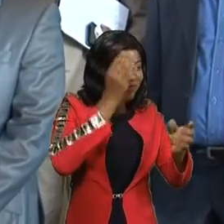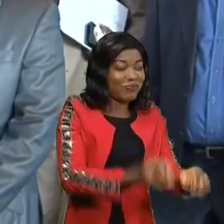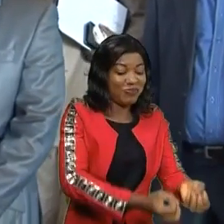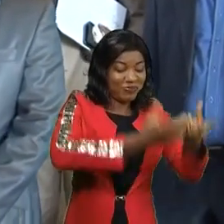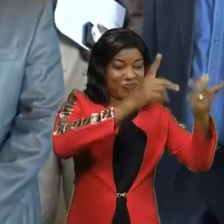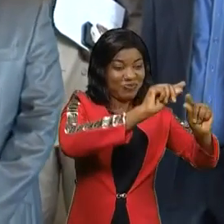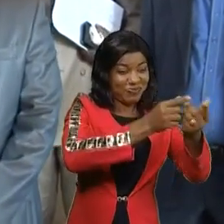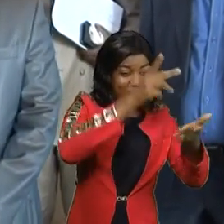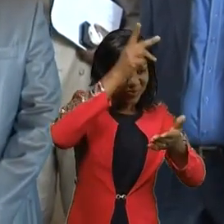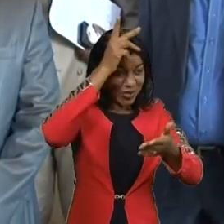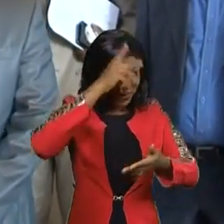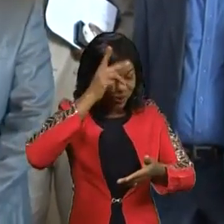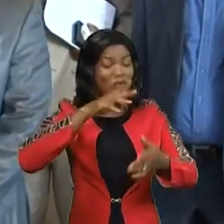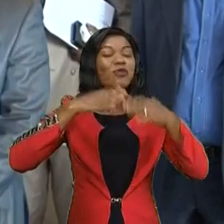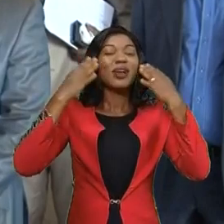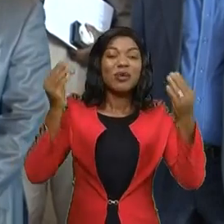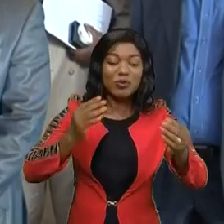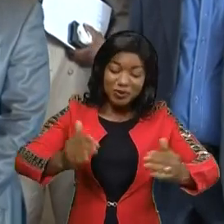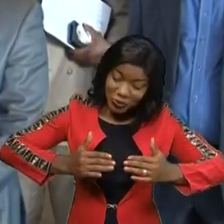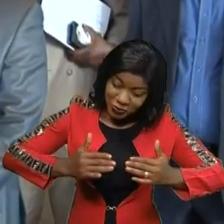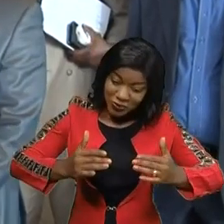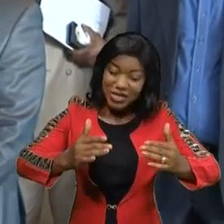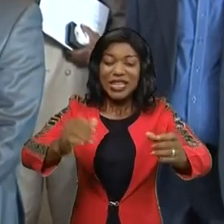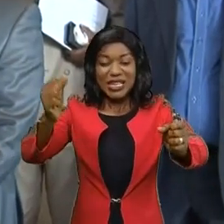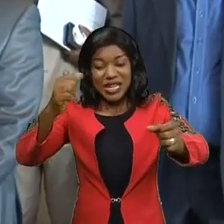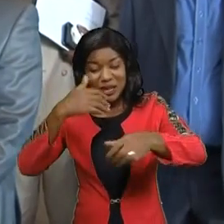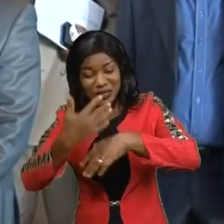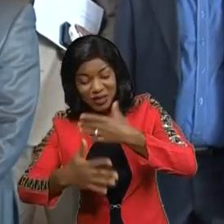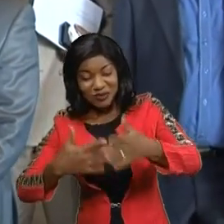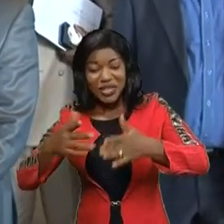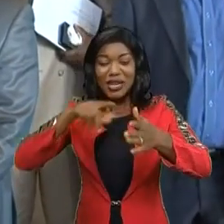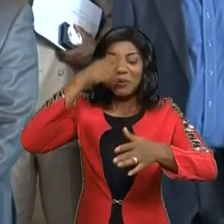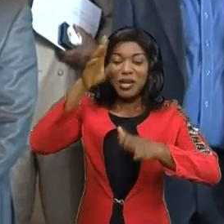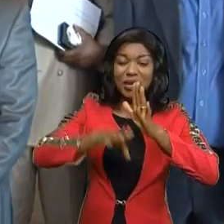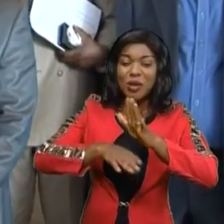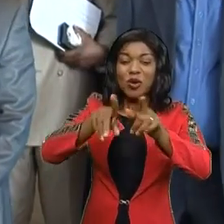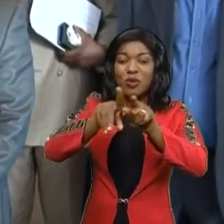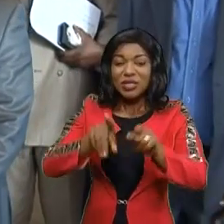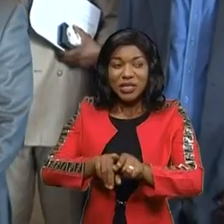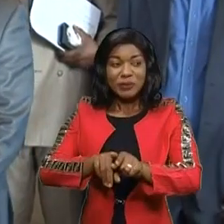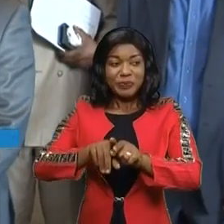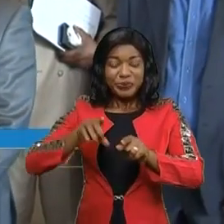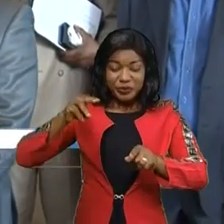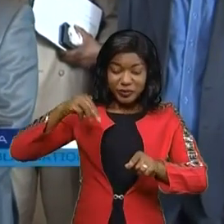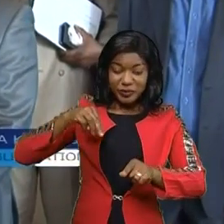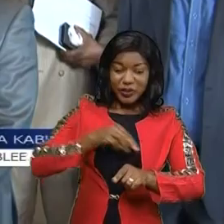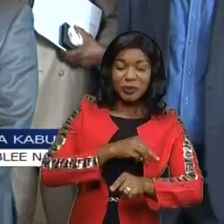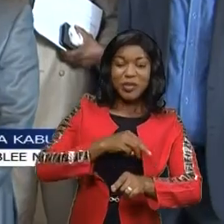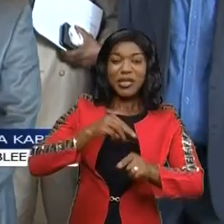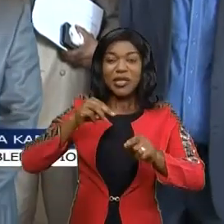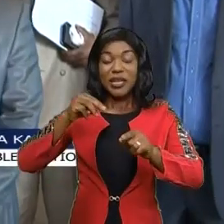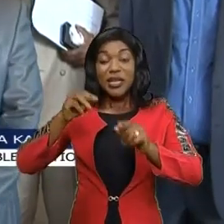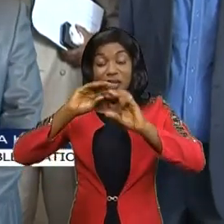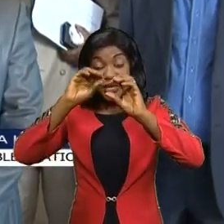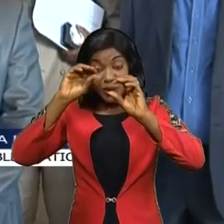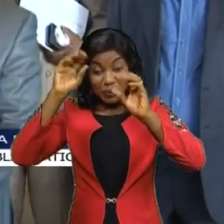aider à faire fonctionner l'Assemblée dans la mesure où la conférence des présidents est composée en grande partie par